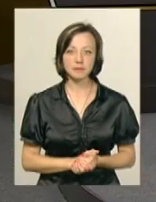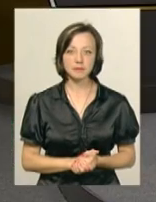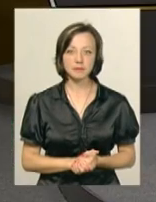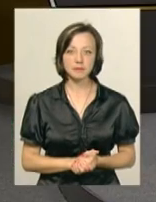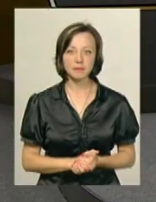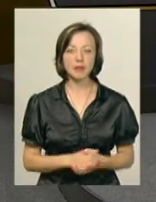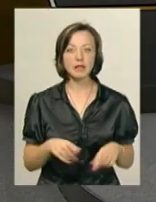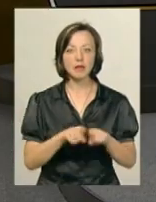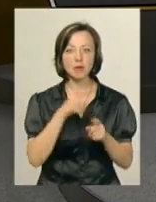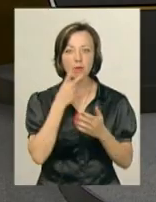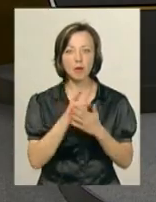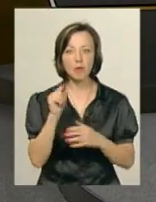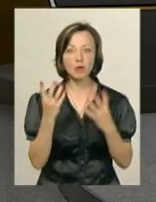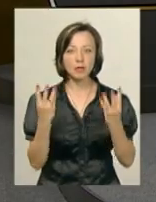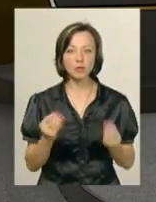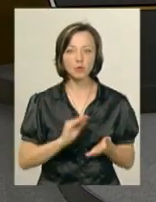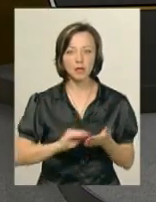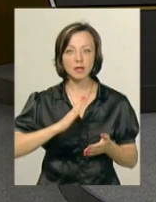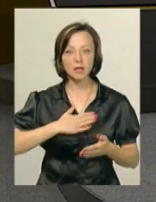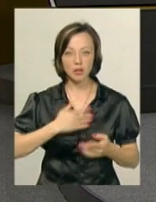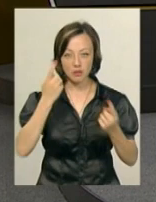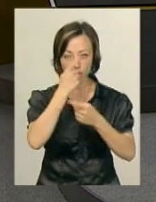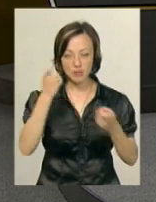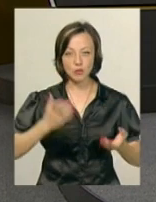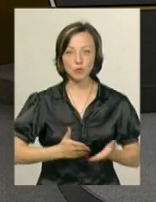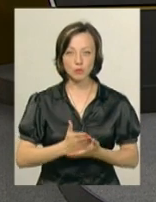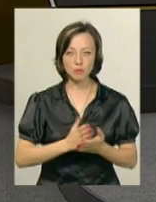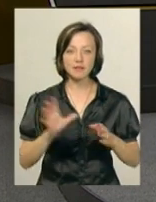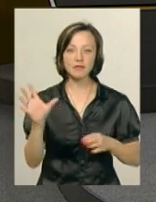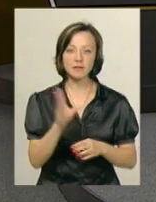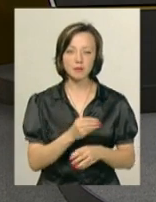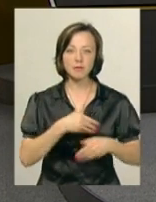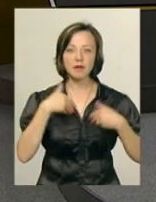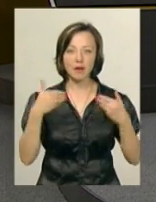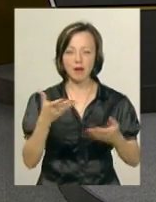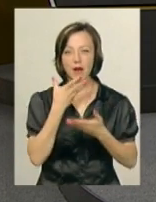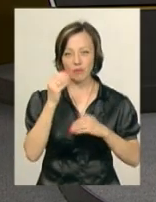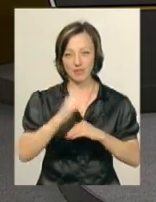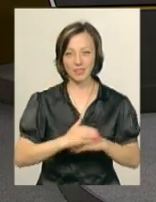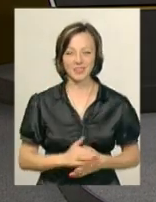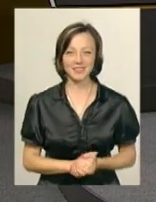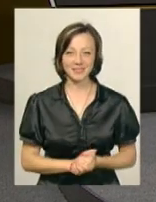Таким побачили понеділок журналісти нашої інформаційної служби. Усім, зайчо, гарного вечора.